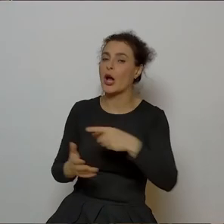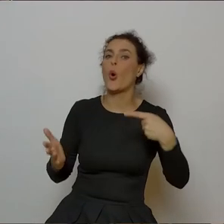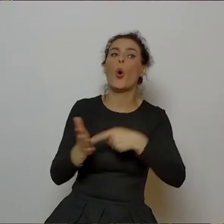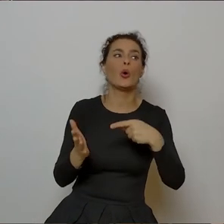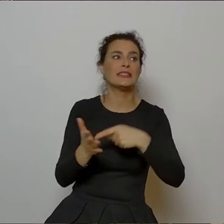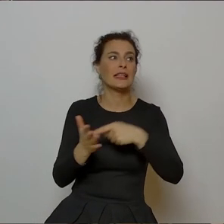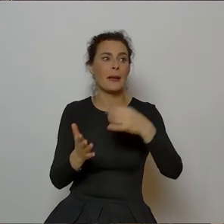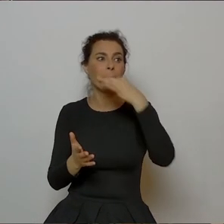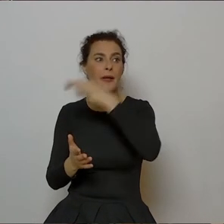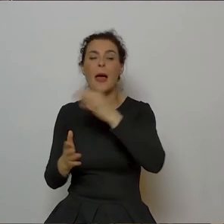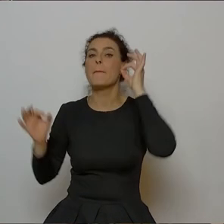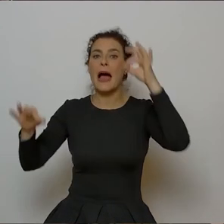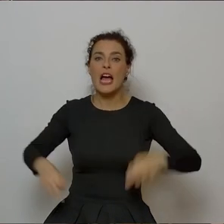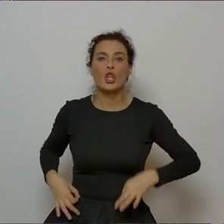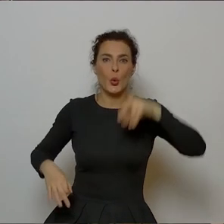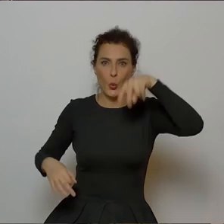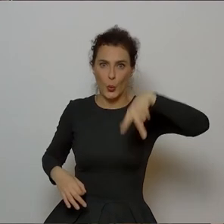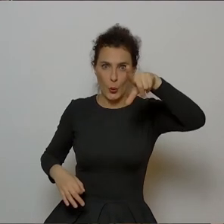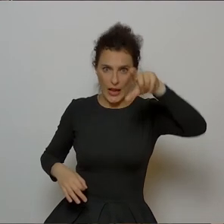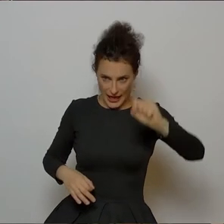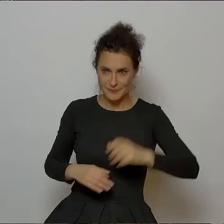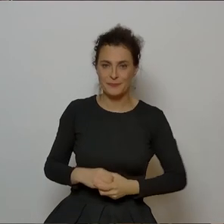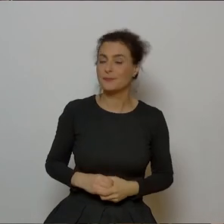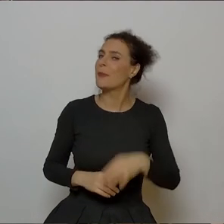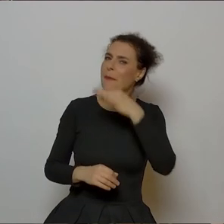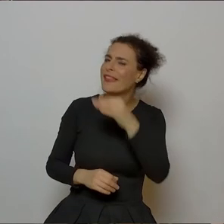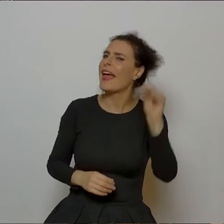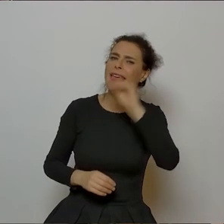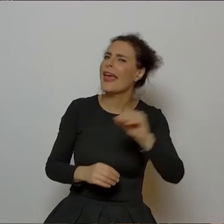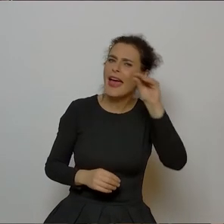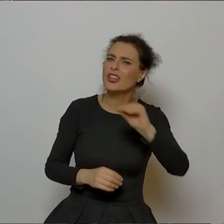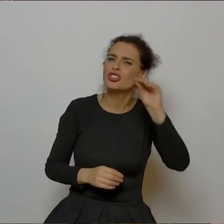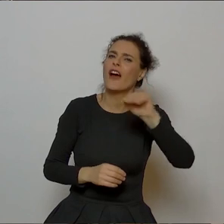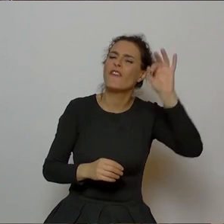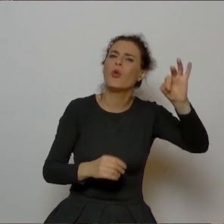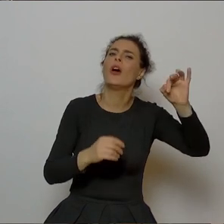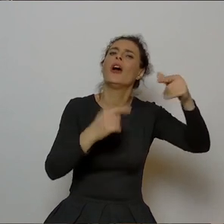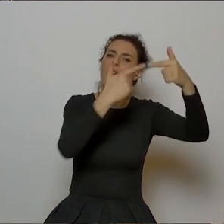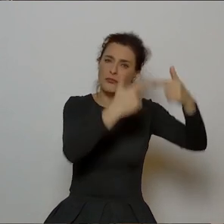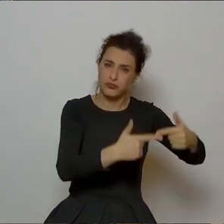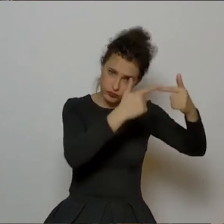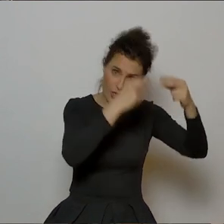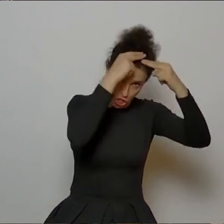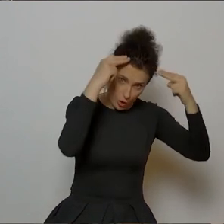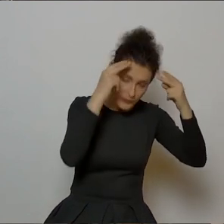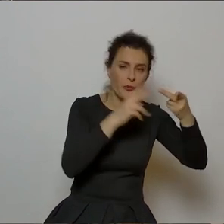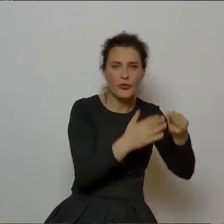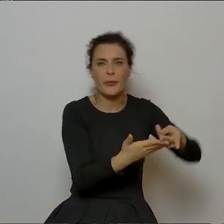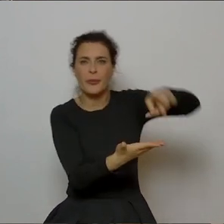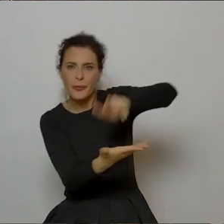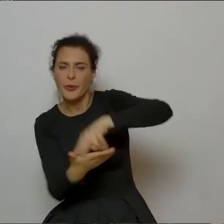od pani Uli. Pyta, jakie jeszcze utwory Norwida powinny według Państwa mieć swoje